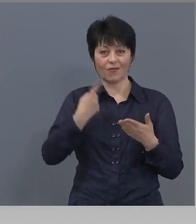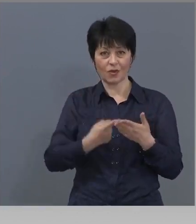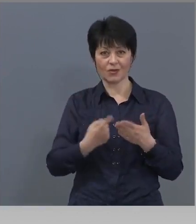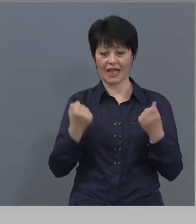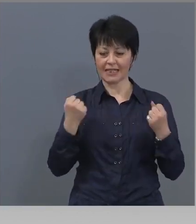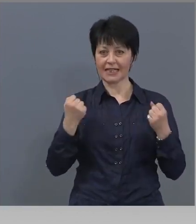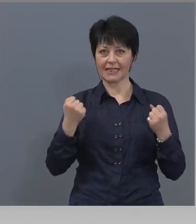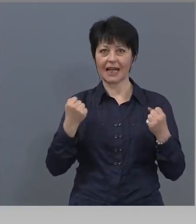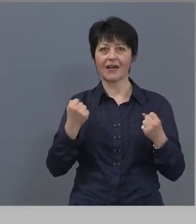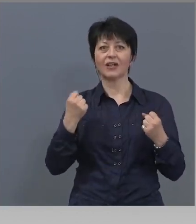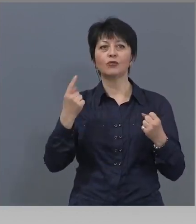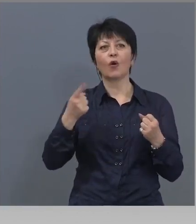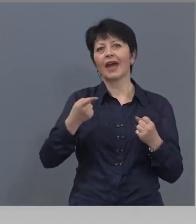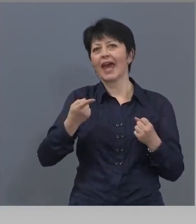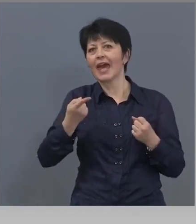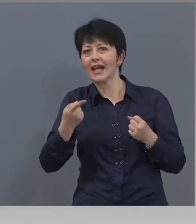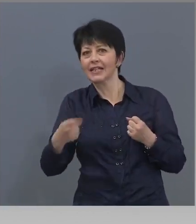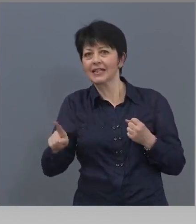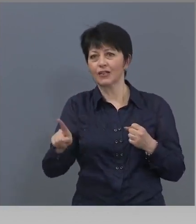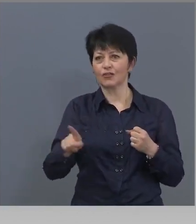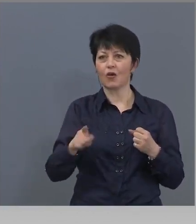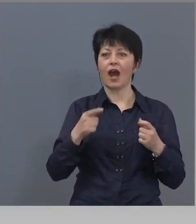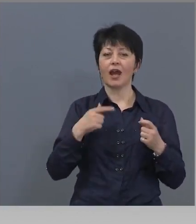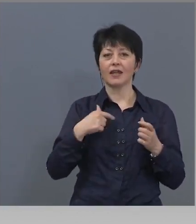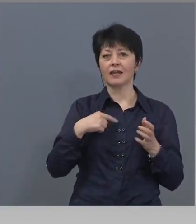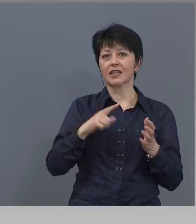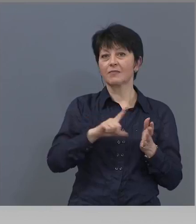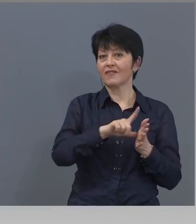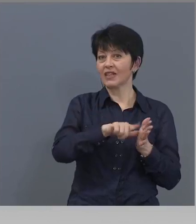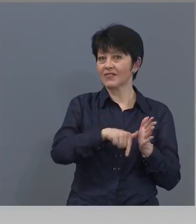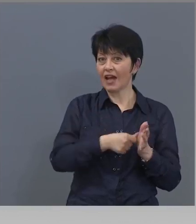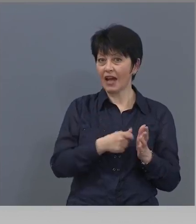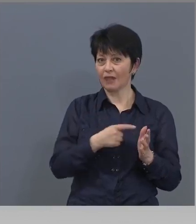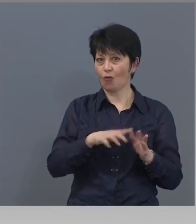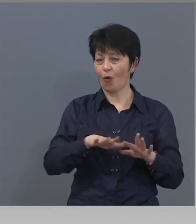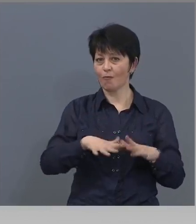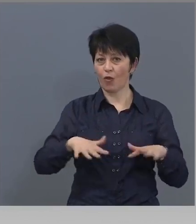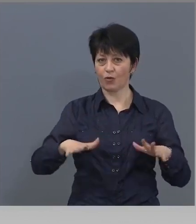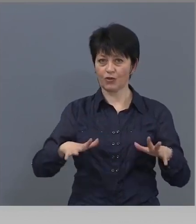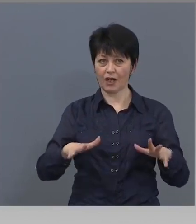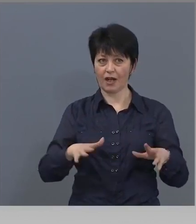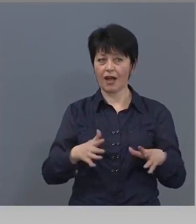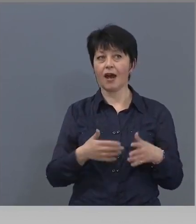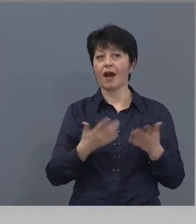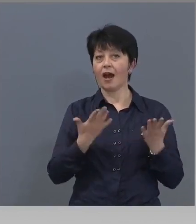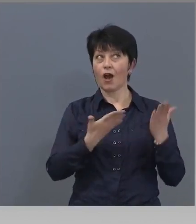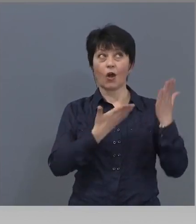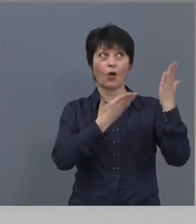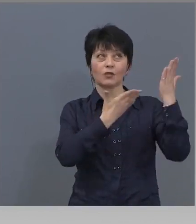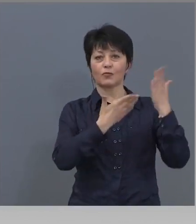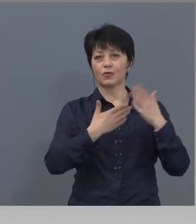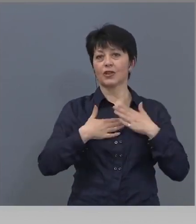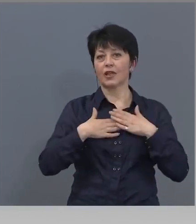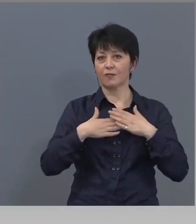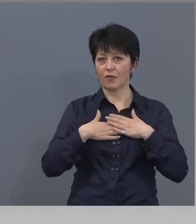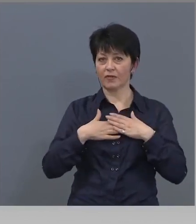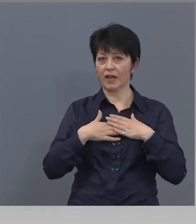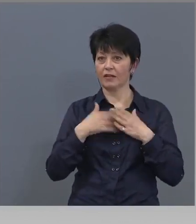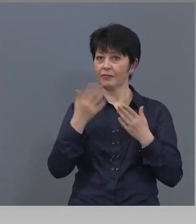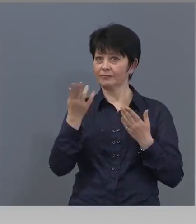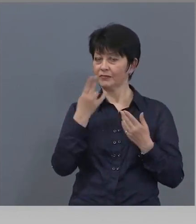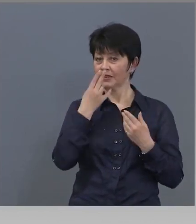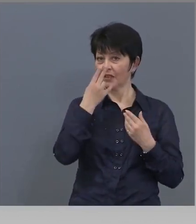е корен на различно. Ние сме в дни на извънреда... А отговорността, че Господ ще ни помогне и вярата, и вие погледнете историята,